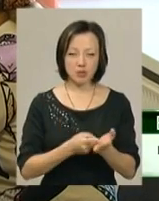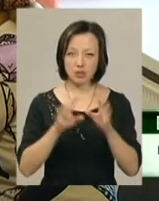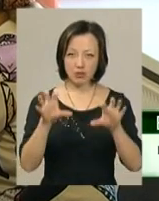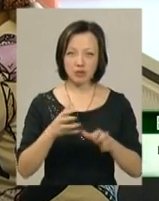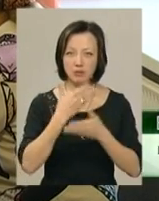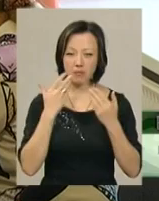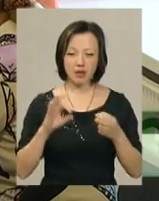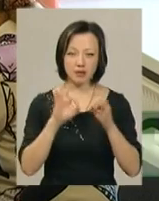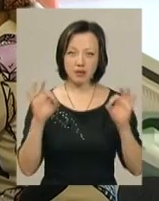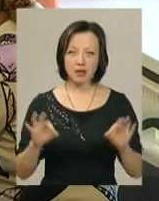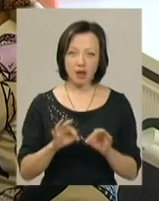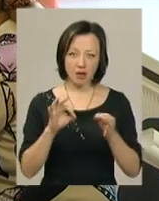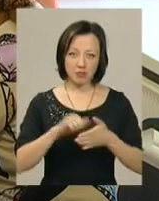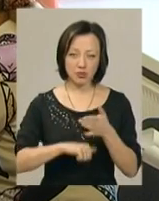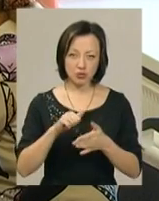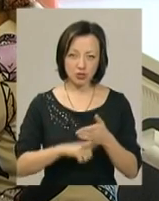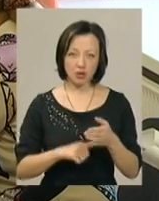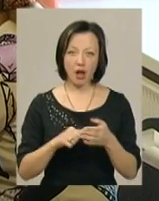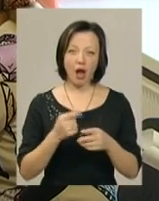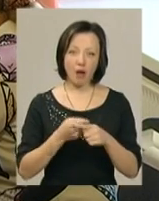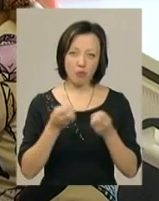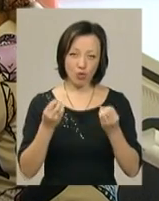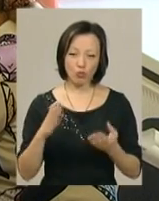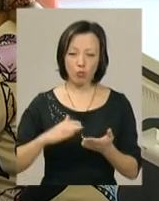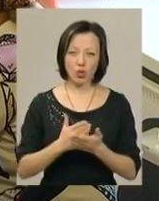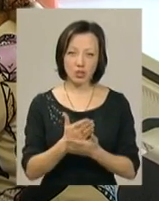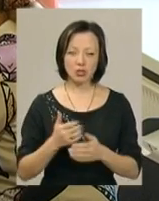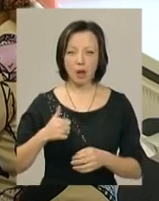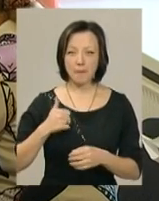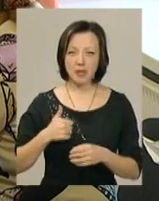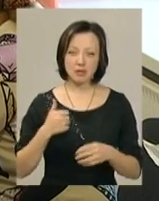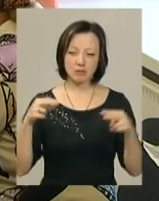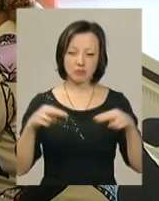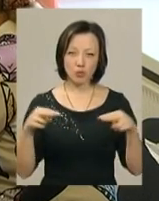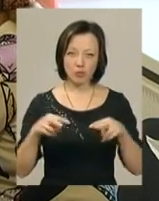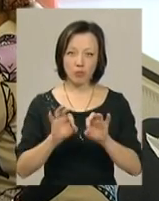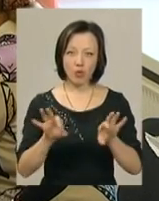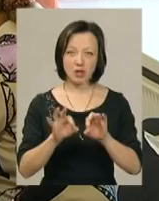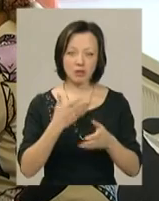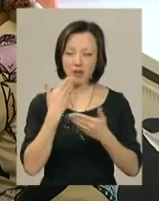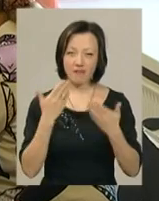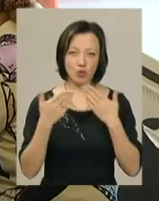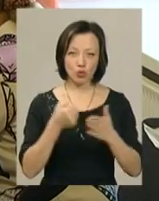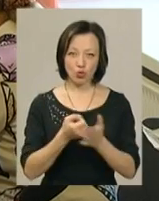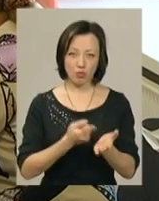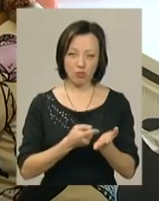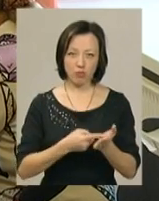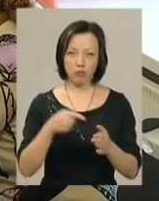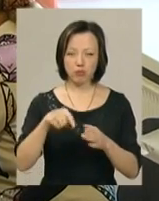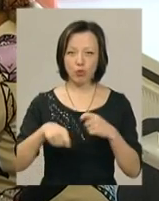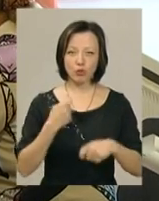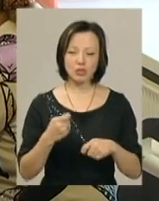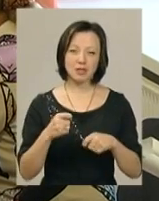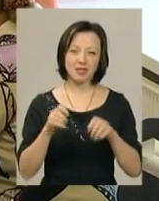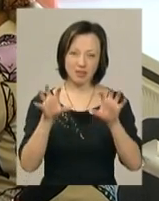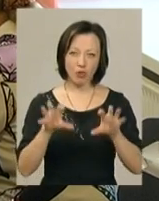митті доказування обставин події, а переслідує певні політичні амбіції з примустою особи давати покази, які не мають відношення до предмету доказування, що є порушення вимог статті